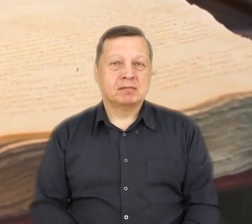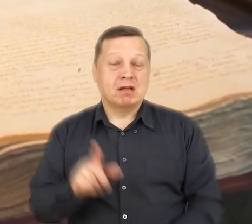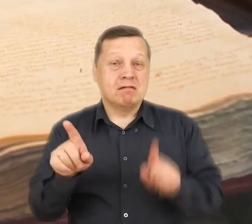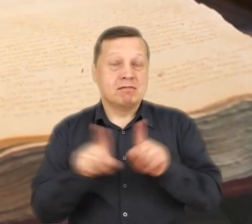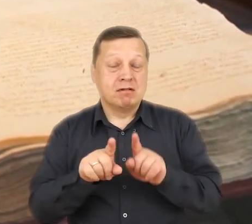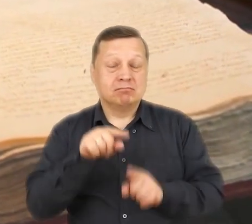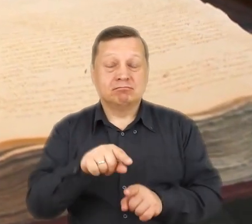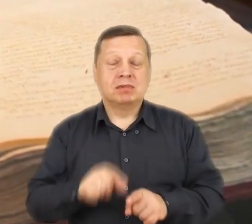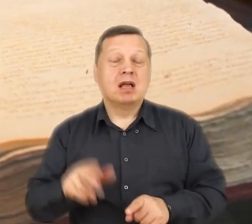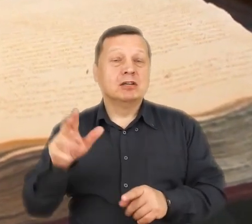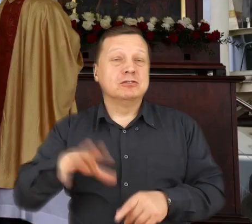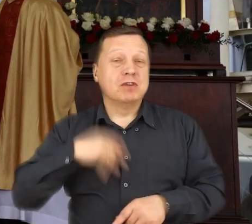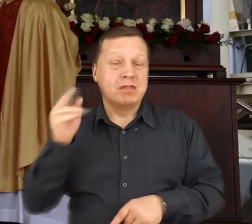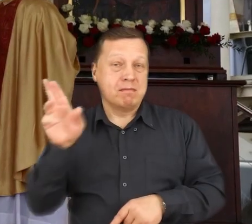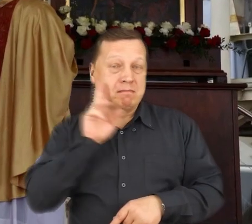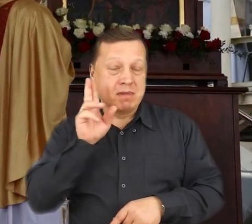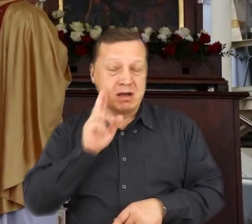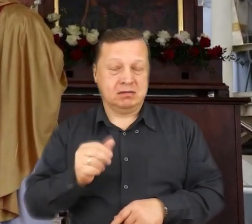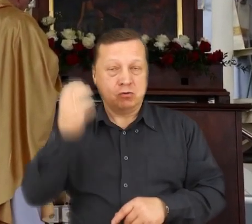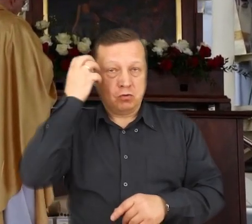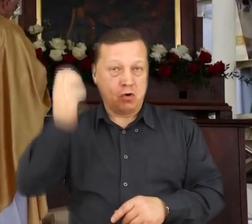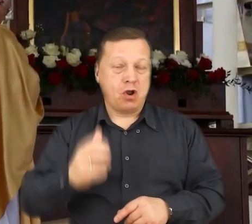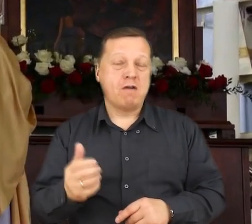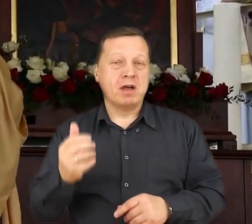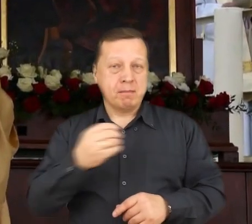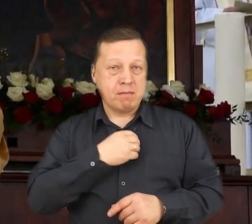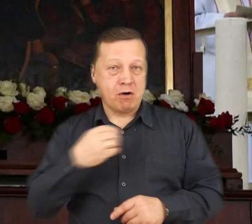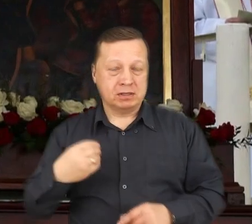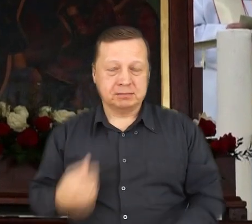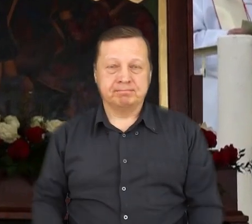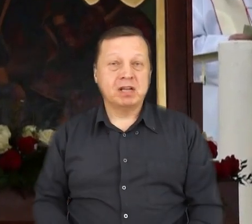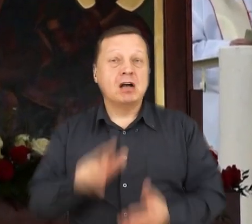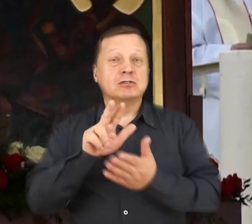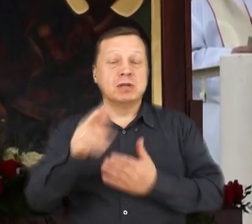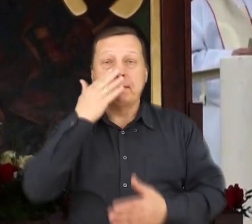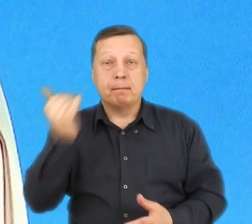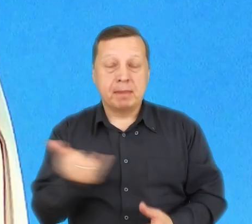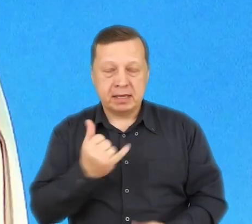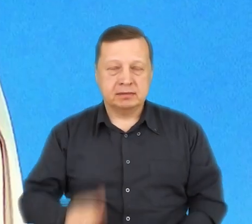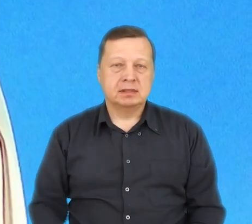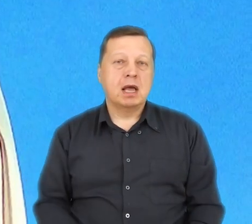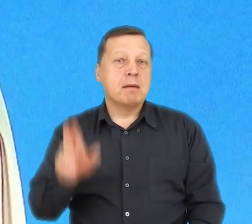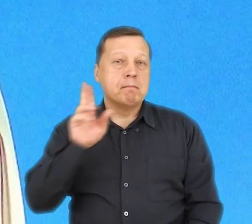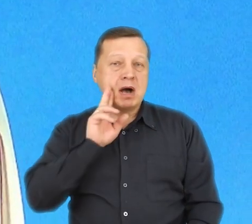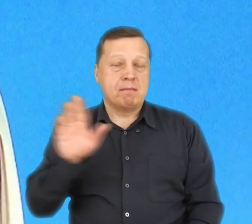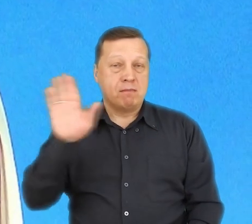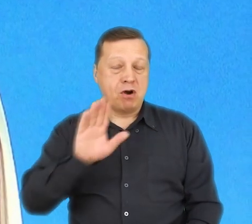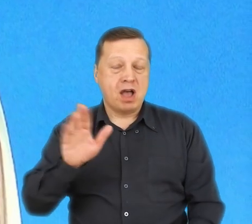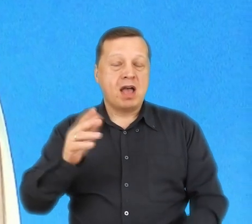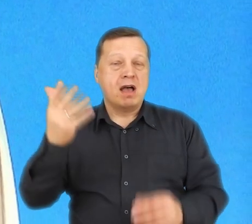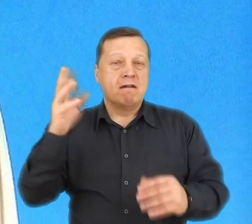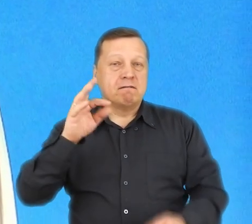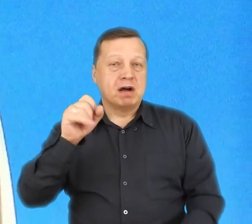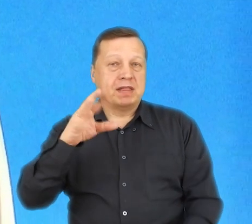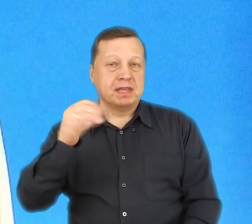maja, a także święto Matki Bożej Królowej Polski. 13 maja – Matki